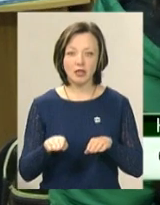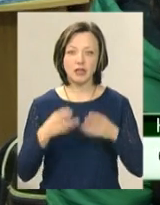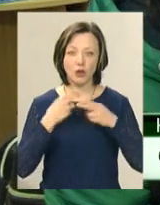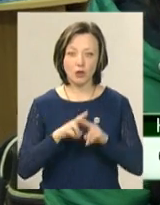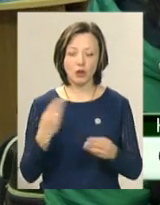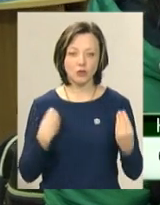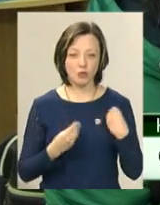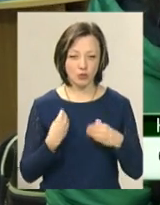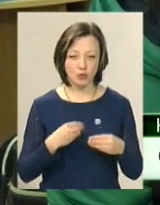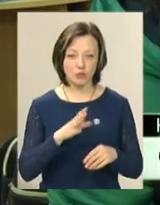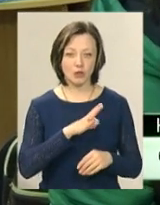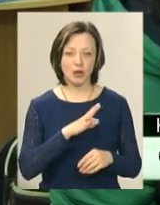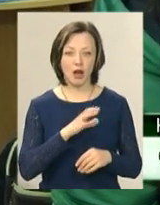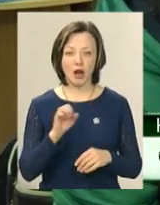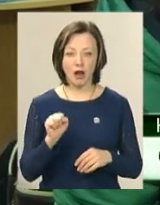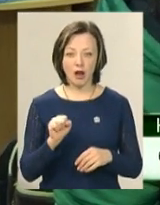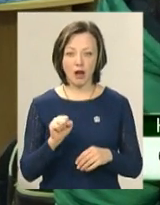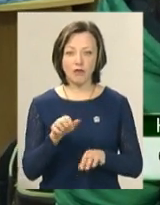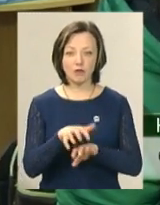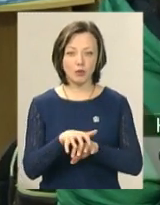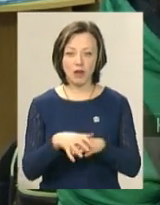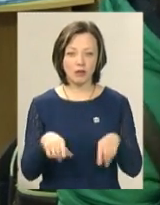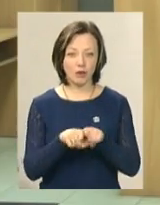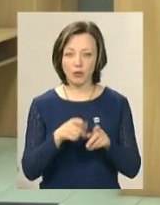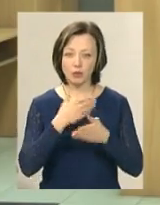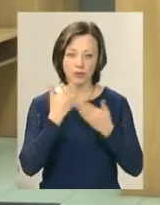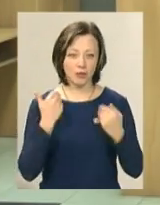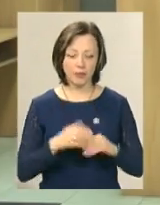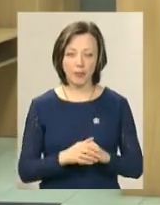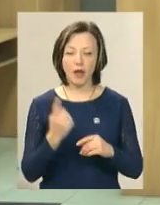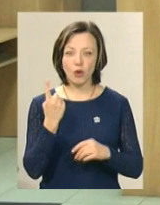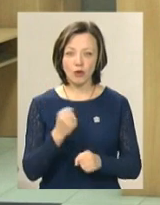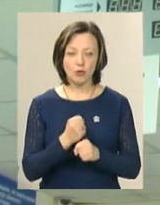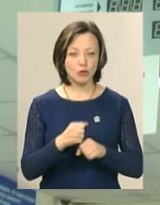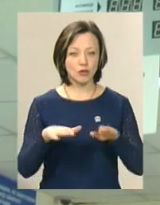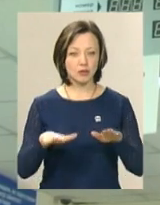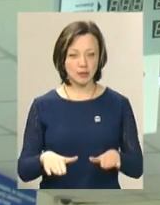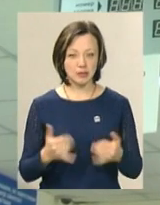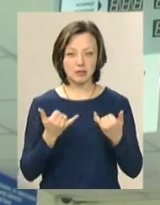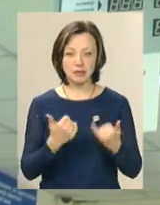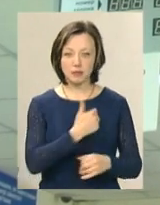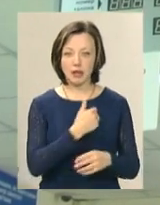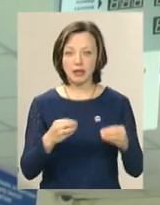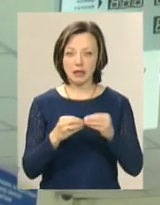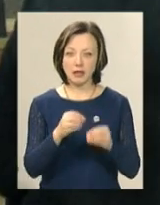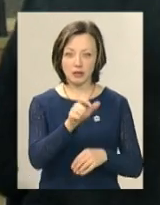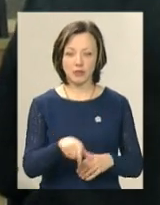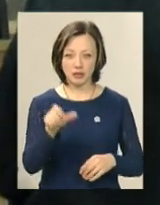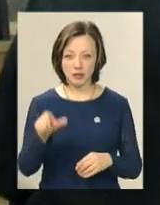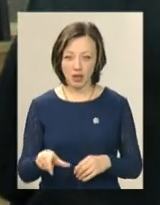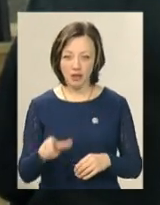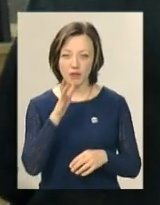згодівали, а взуття такого немає. На одне робоче місце в області наразі претендують 10 краян.